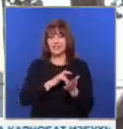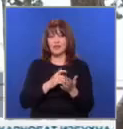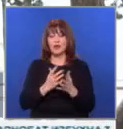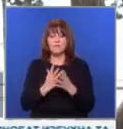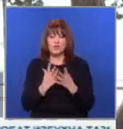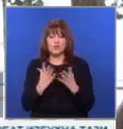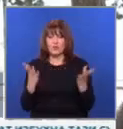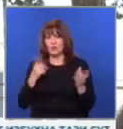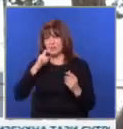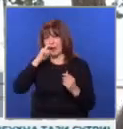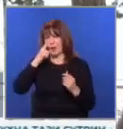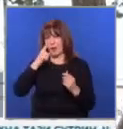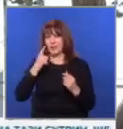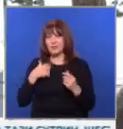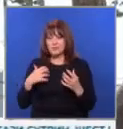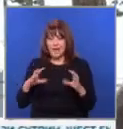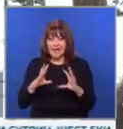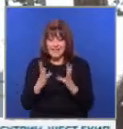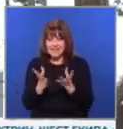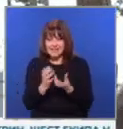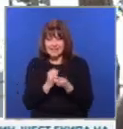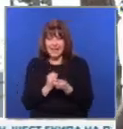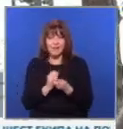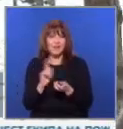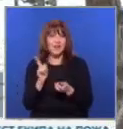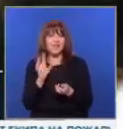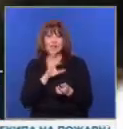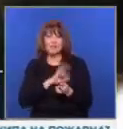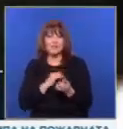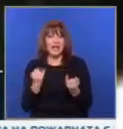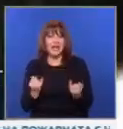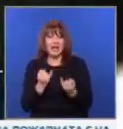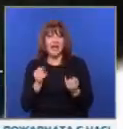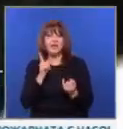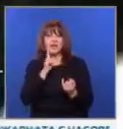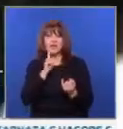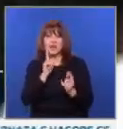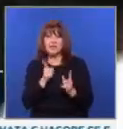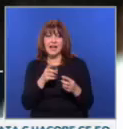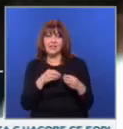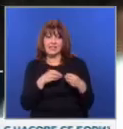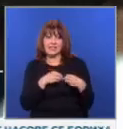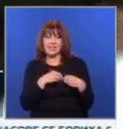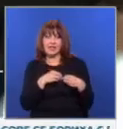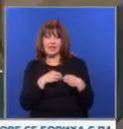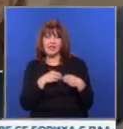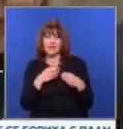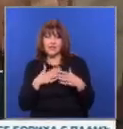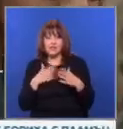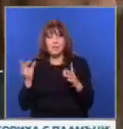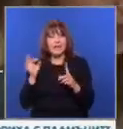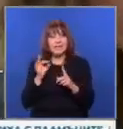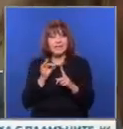сме горди от тази заедност, която се постига нелеко. Човек трябва да е абсолютно сигурен, че са безкорисни целите ни, за да се появи